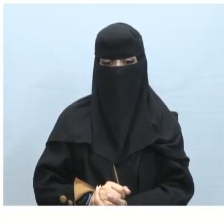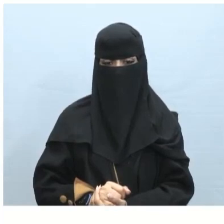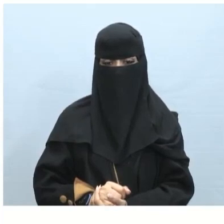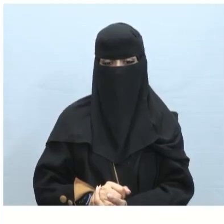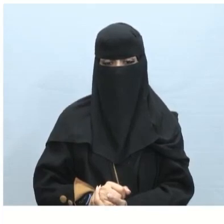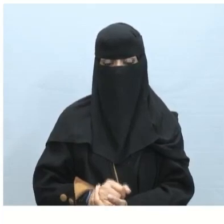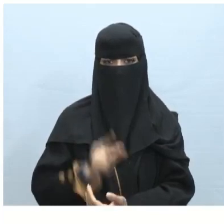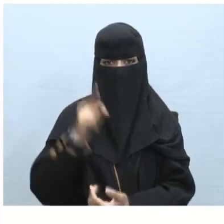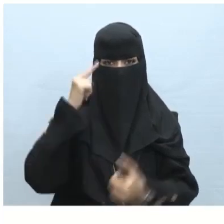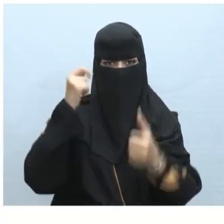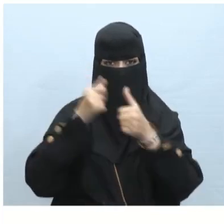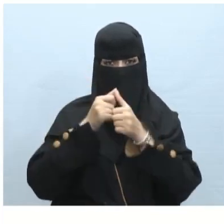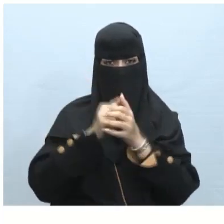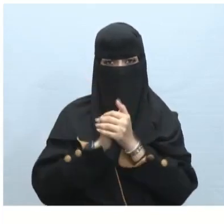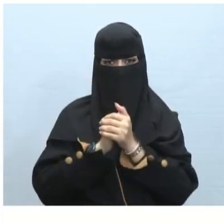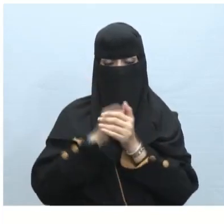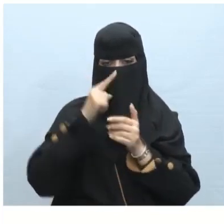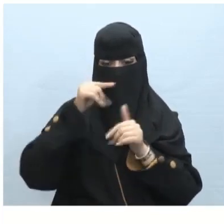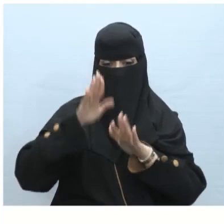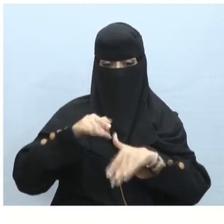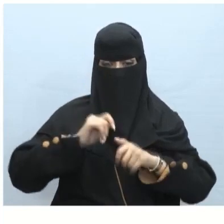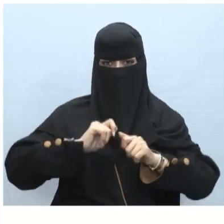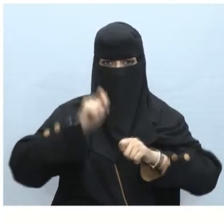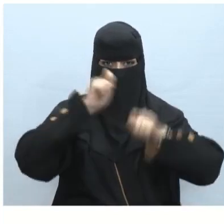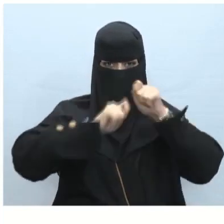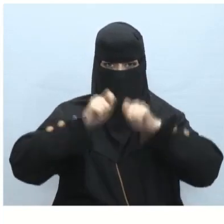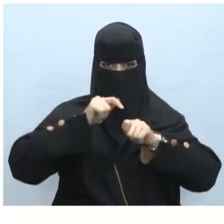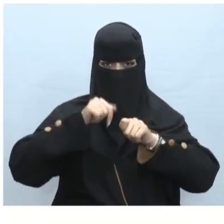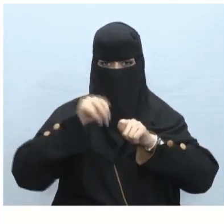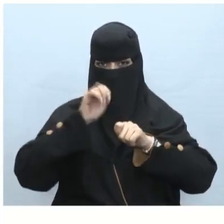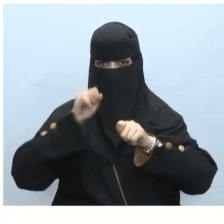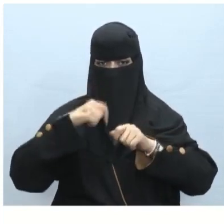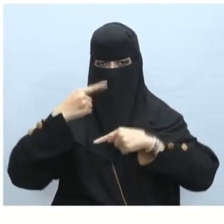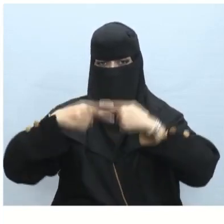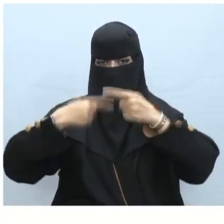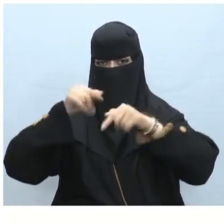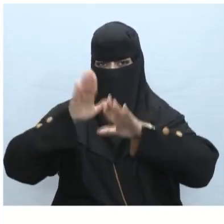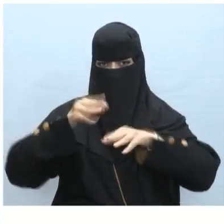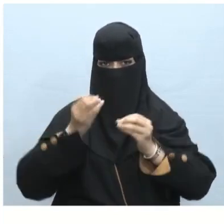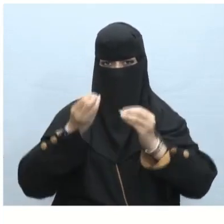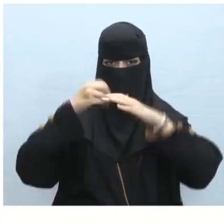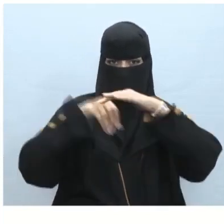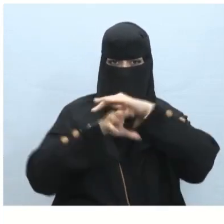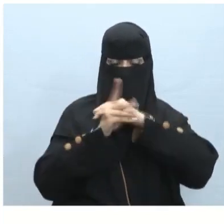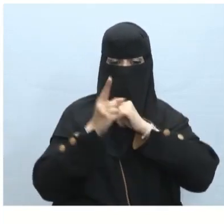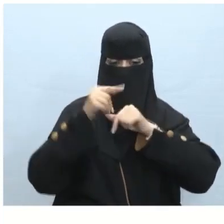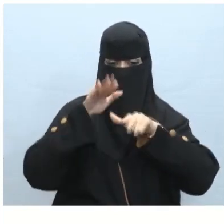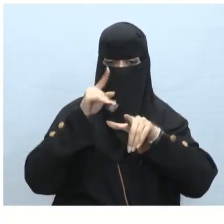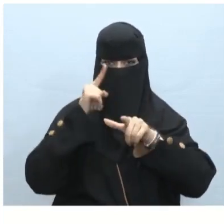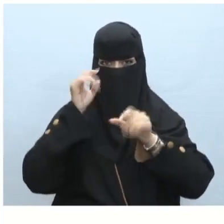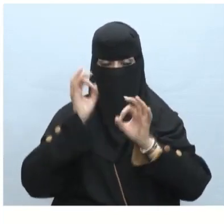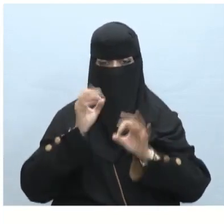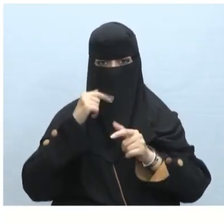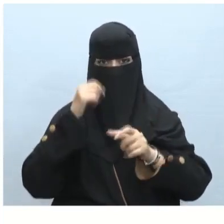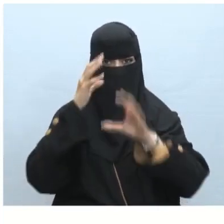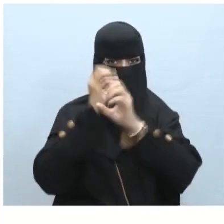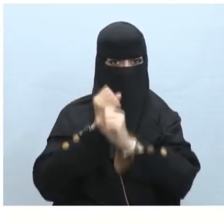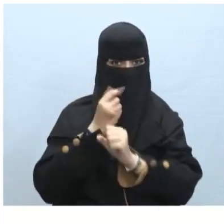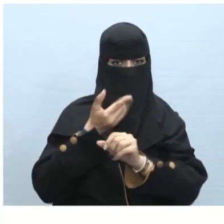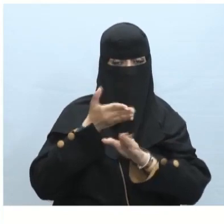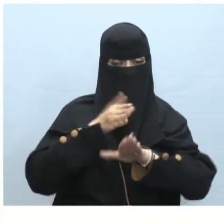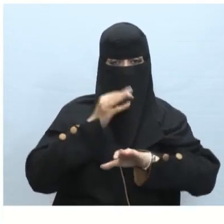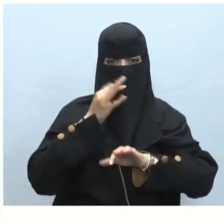تذكر أنك تستخدم SmartArt عادة لإظهار شيء ما لذلك حافظ على